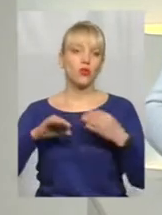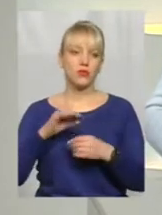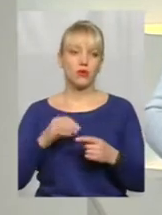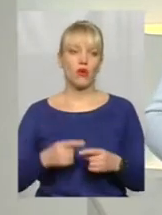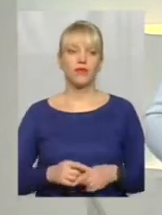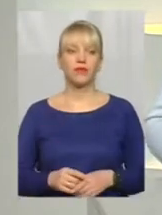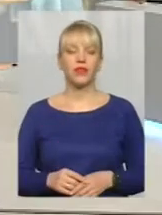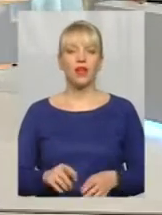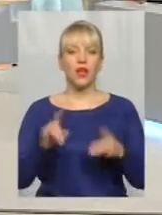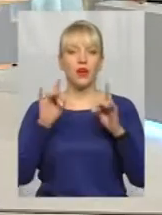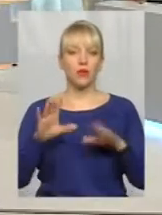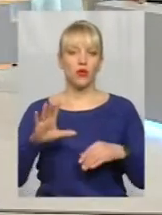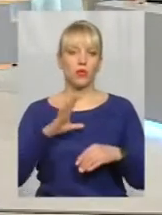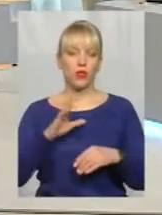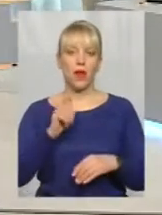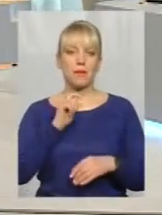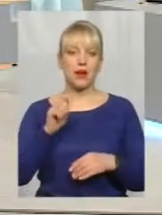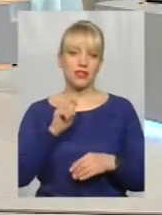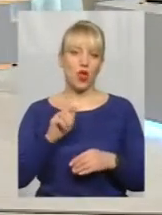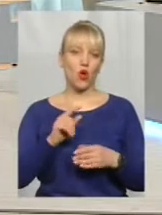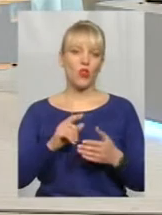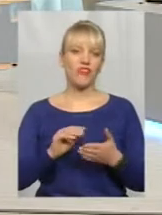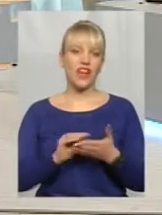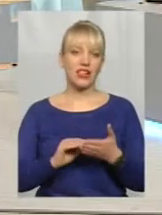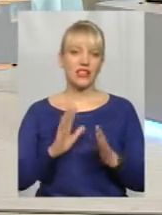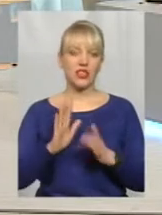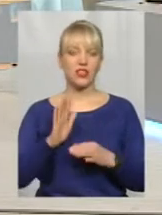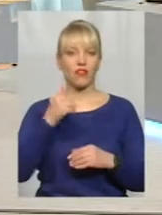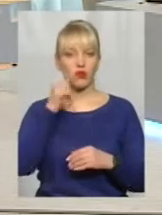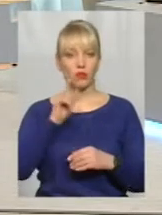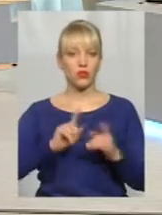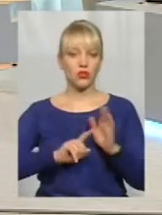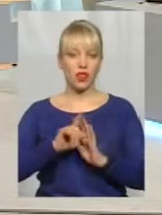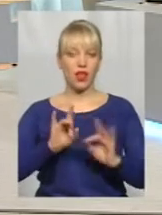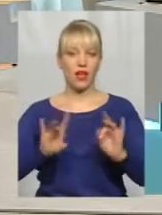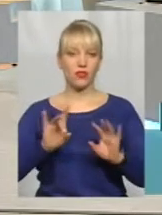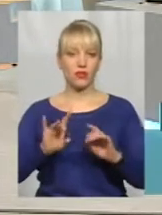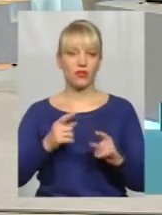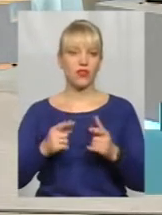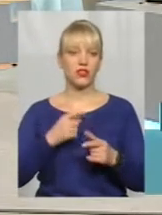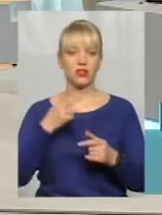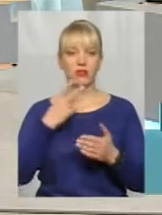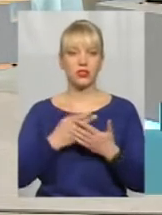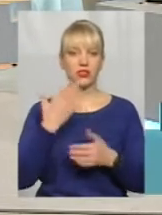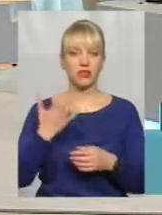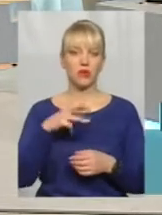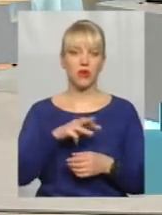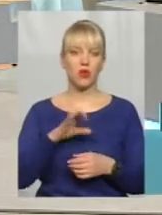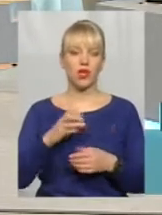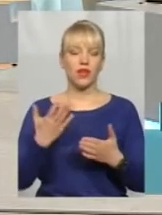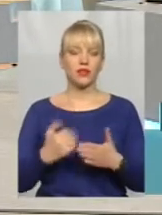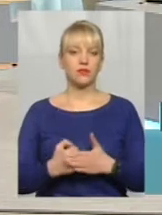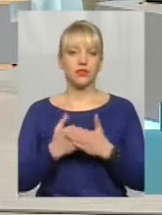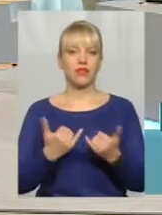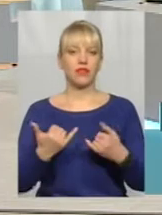Безпрецедентно раптовою була прес-конференція. Лише вчора її почали анонсувати. Чи вбачаєте ви, Миколу Петровичу, якісь підстави для